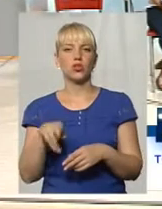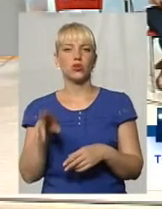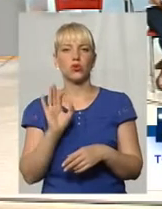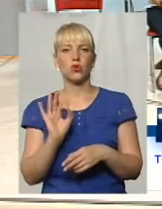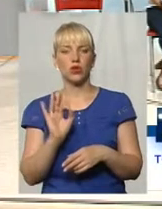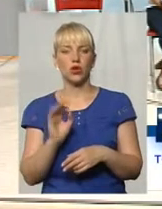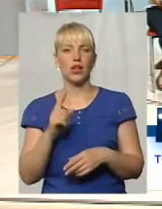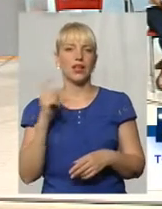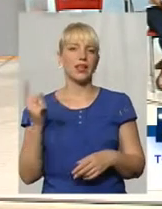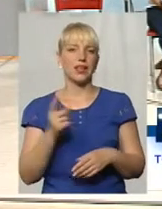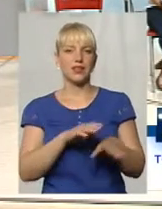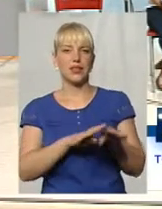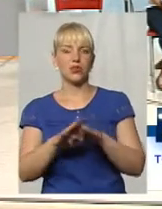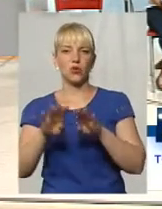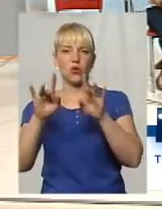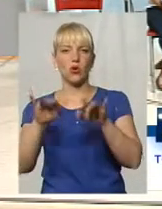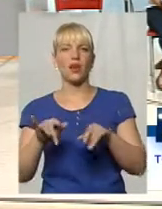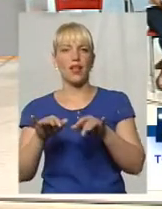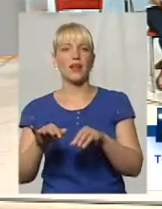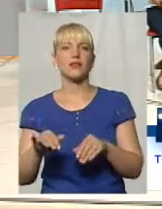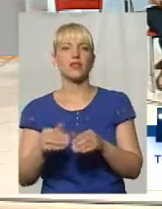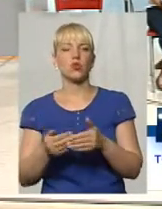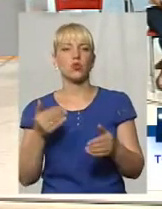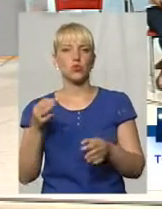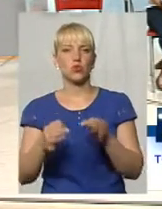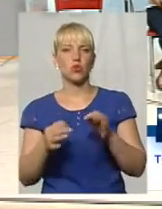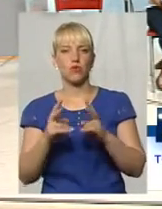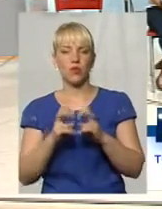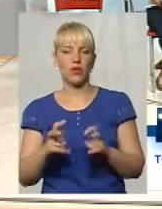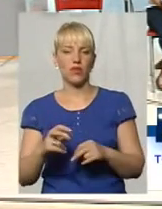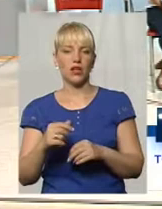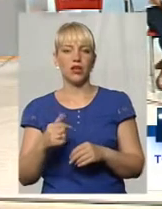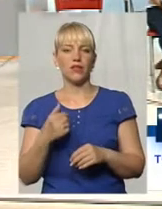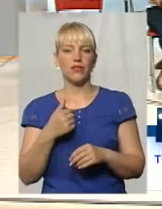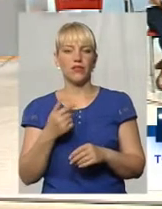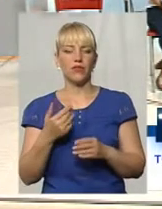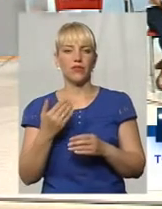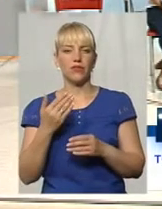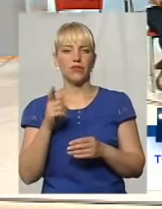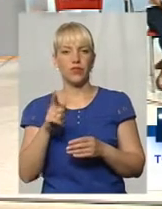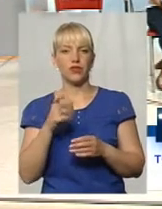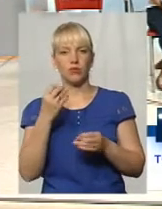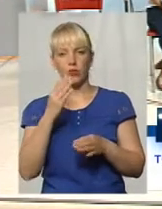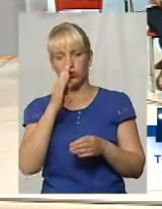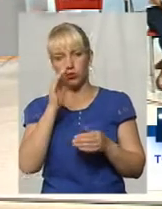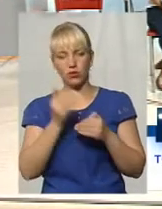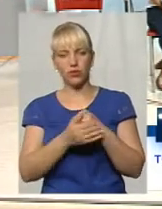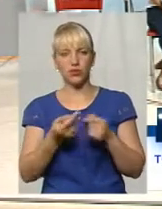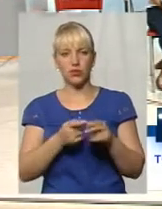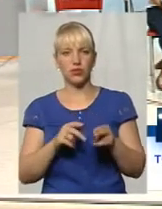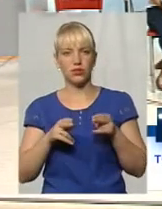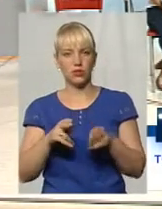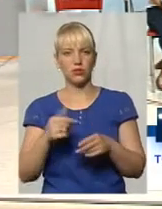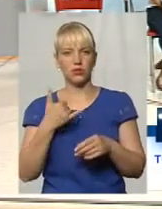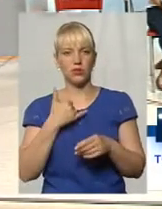єдиного реєстру досудового розслідування, він не меніс, тобто прикрив ці злочини. Тому в мене запитання,